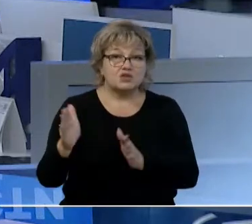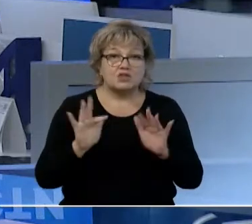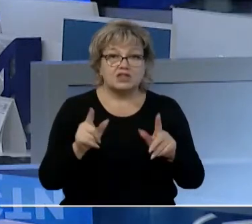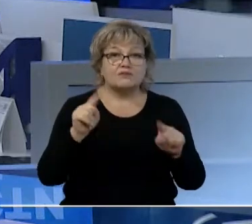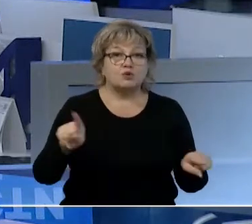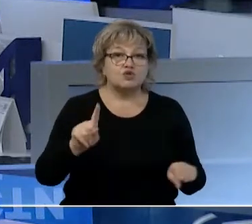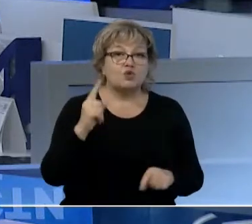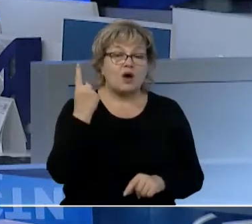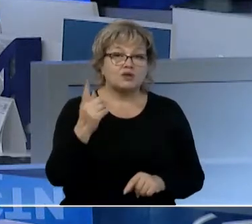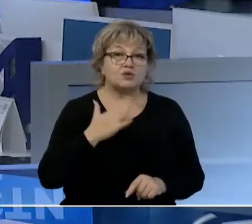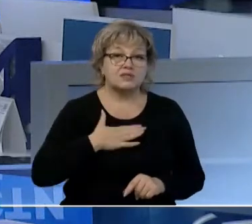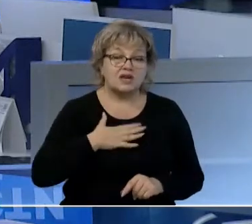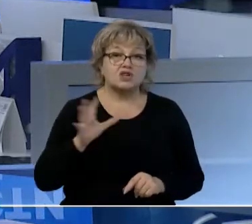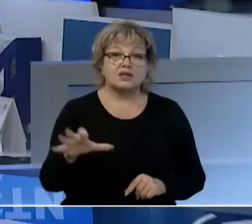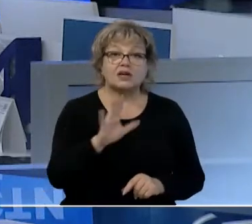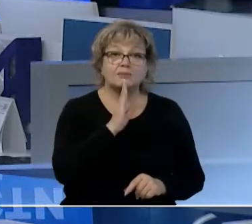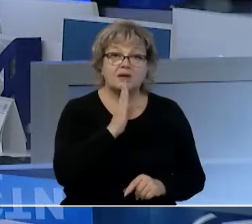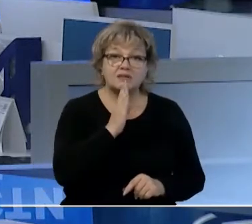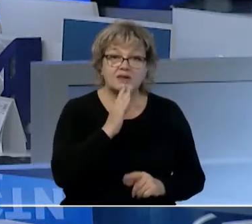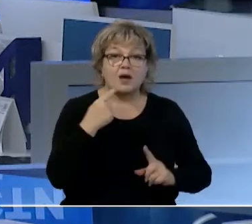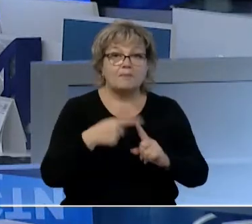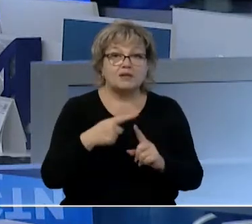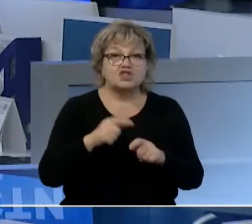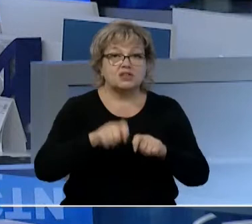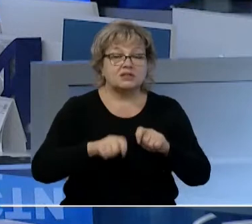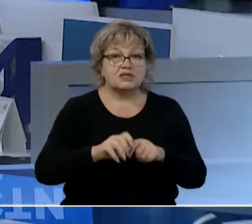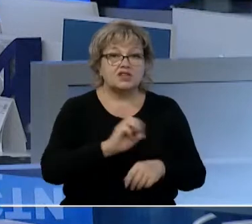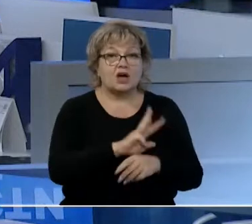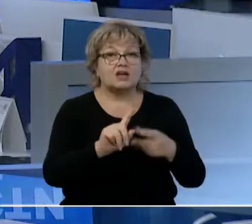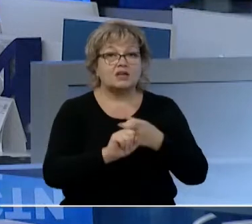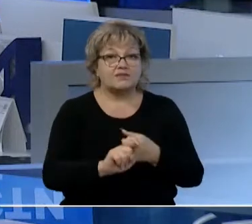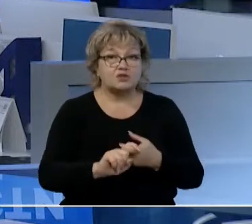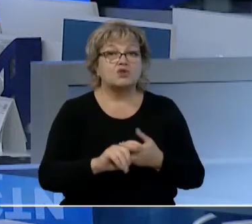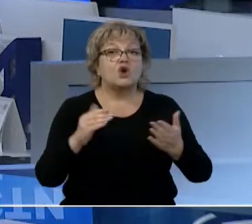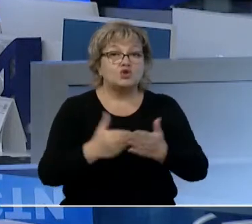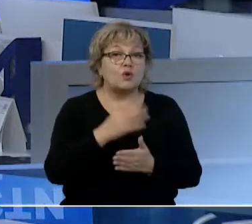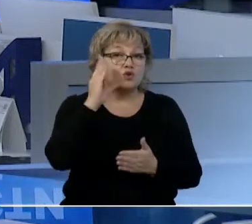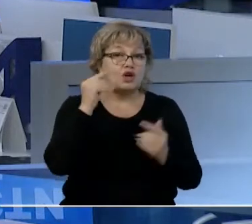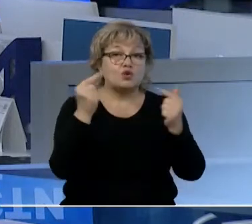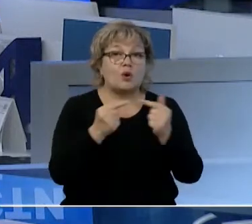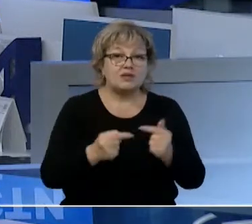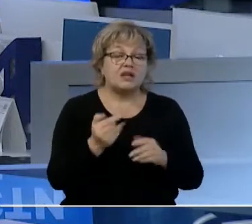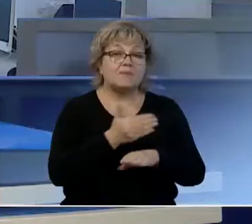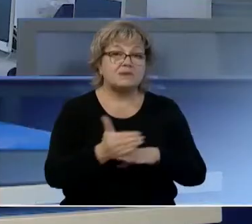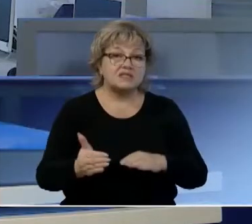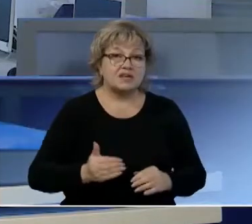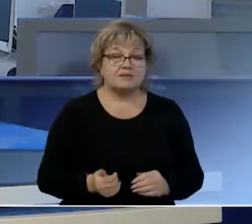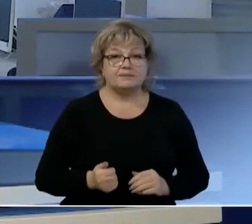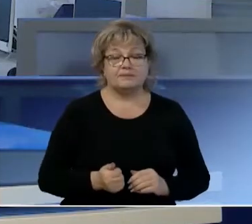Дело в том, что у одной из наших гонболисток положительный тест на коронавирус. Новую дату матча определят позднее.